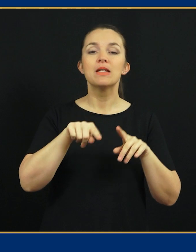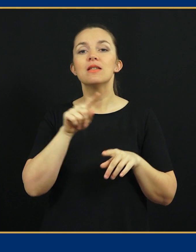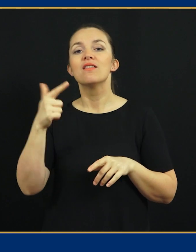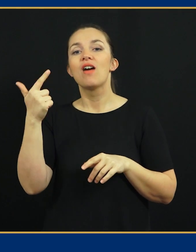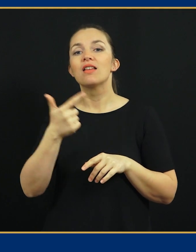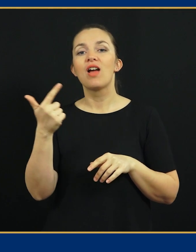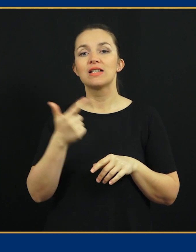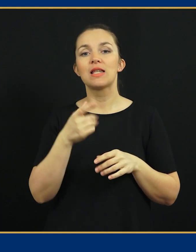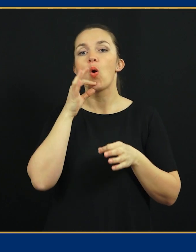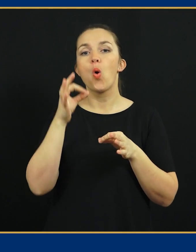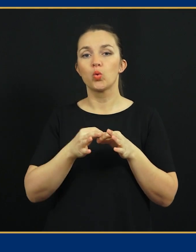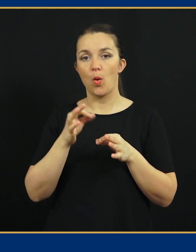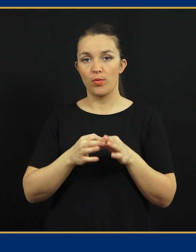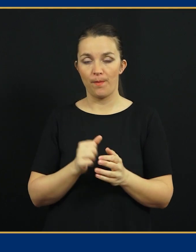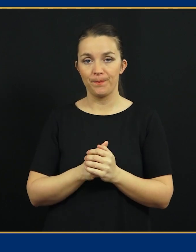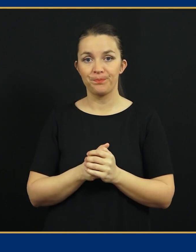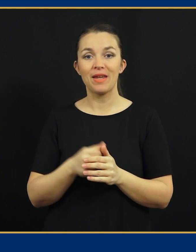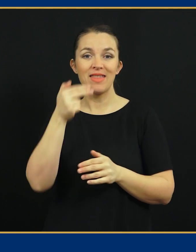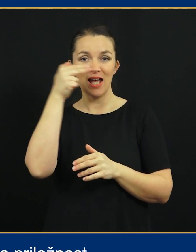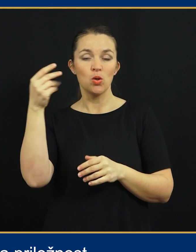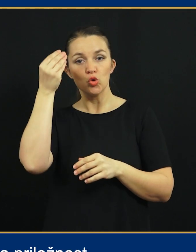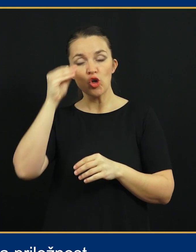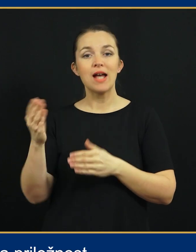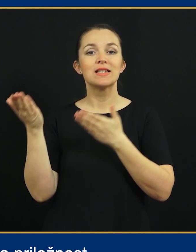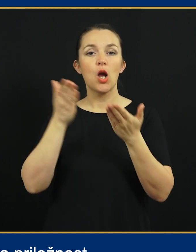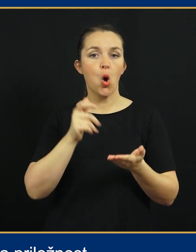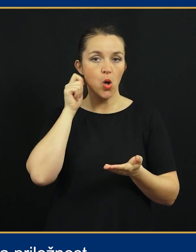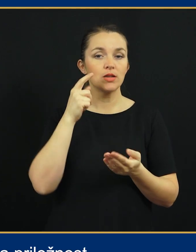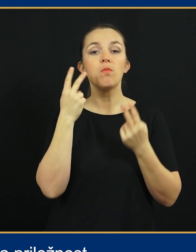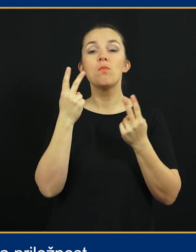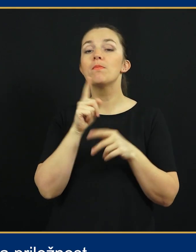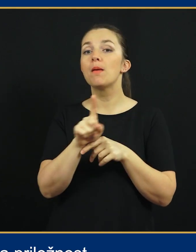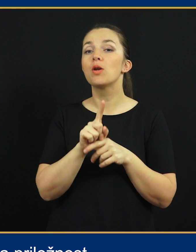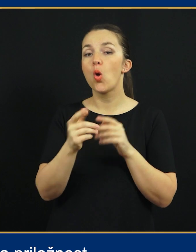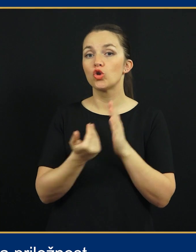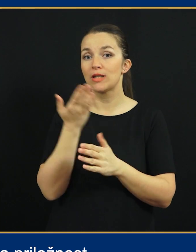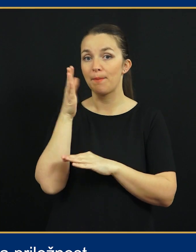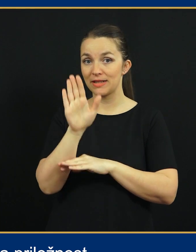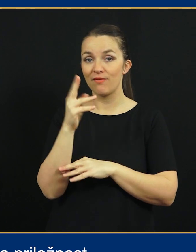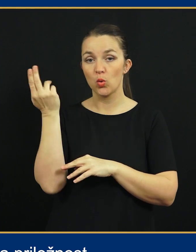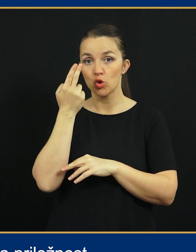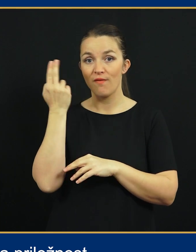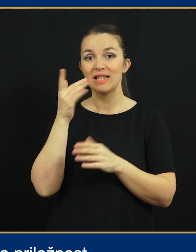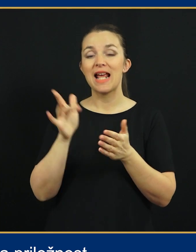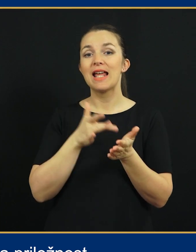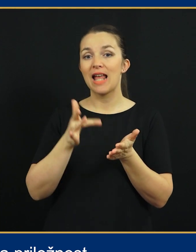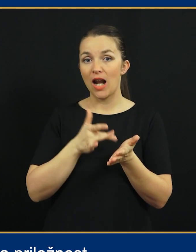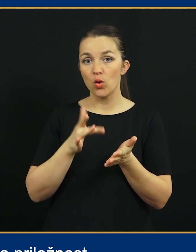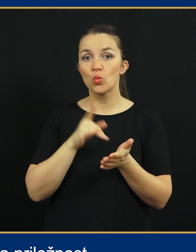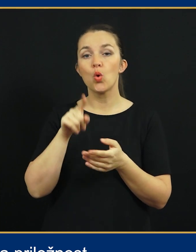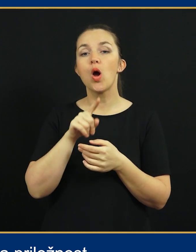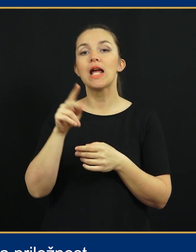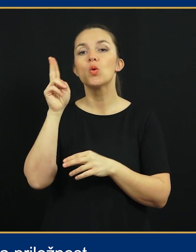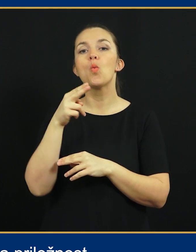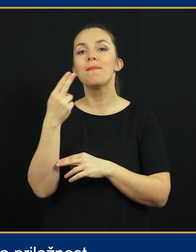17. in 20. oktober. Naziv častne gostje je pomembna priložnost za predstavitev slovenske literature